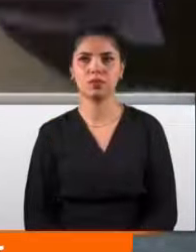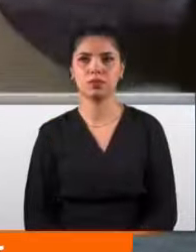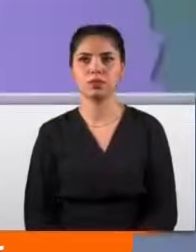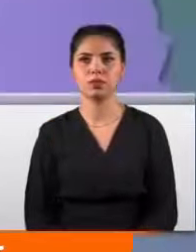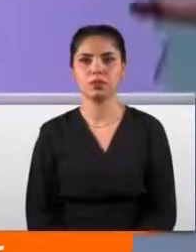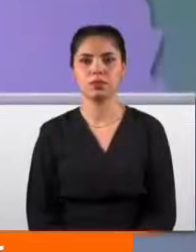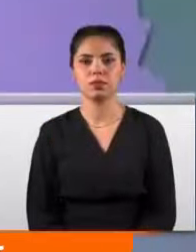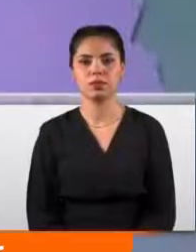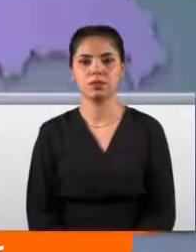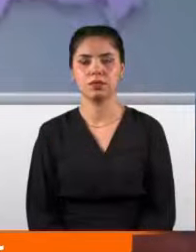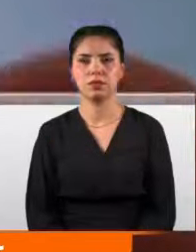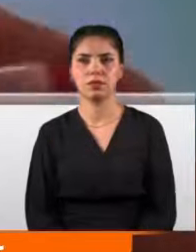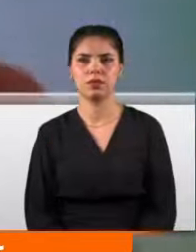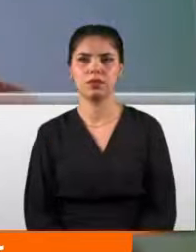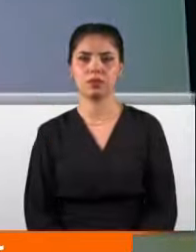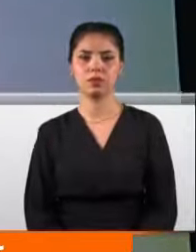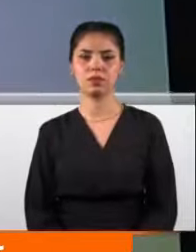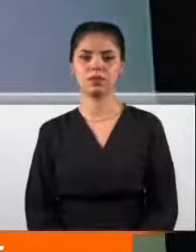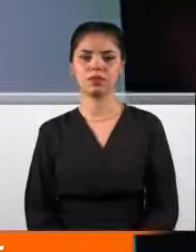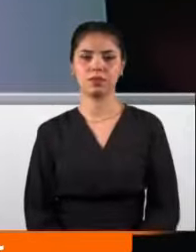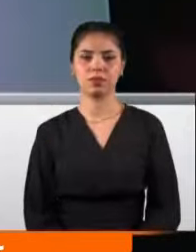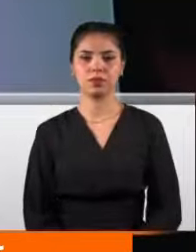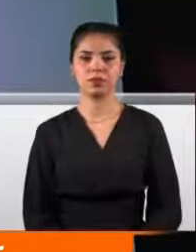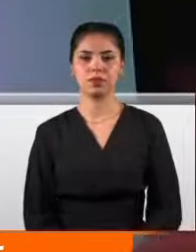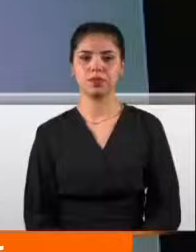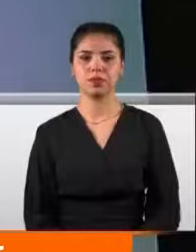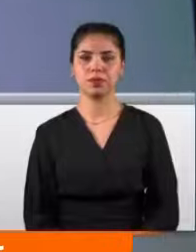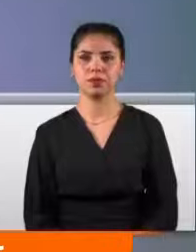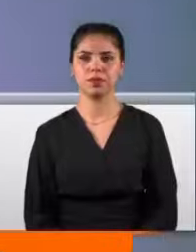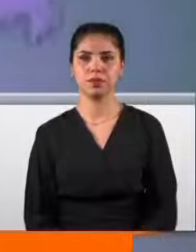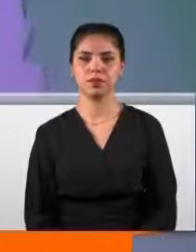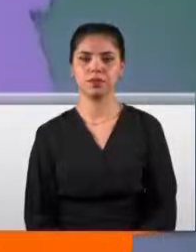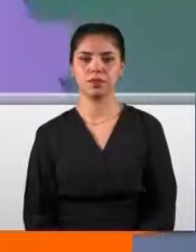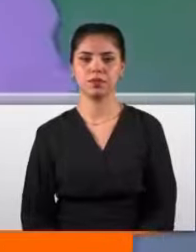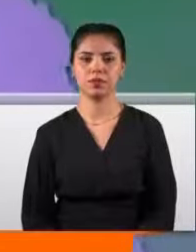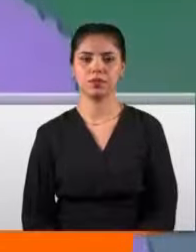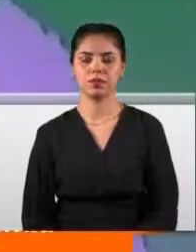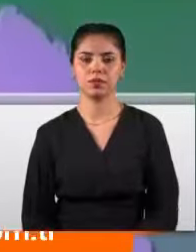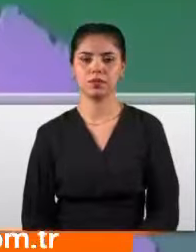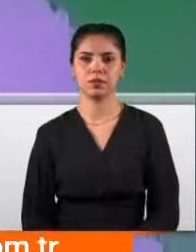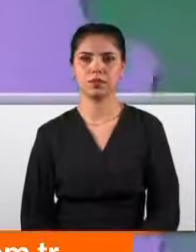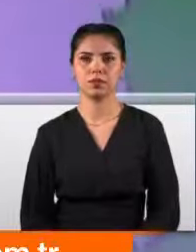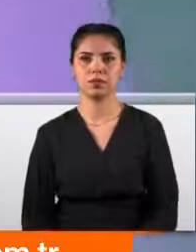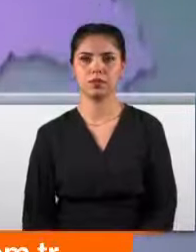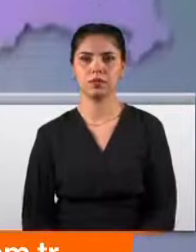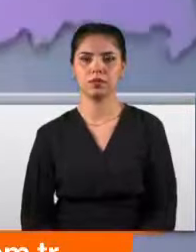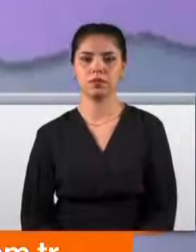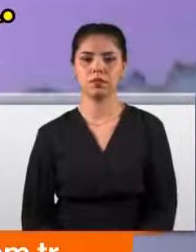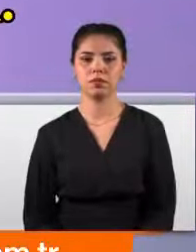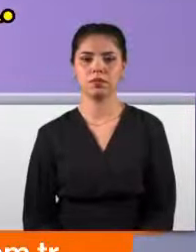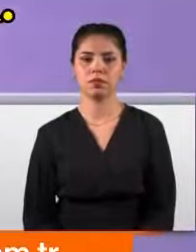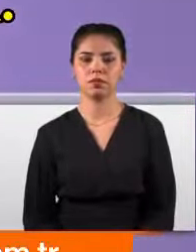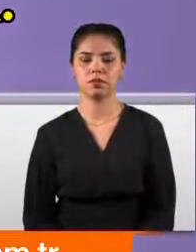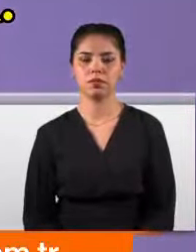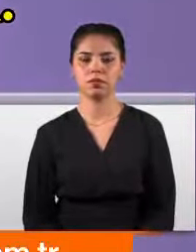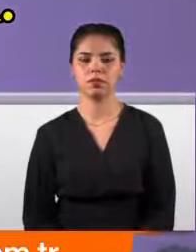Tabi ki buradaki konutlar için önemli bir avantaj da kentsel dönüşüm sürecinde vatandaşlara